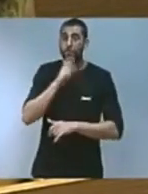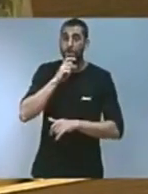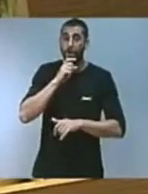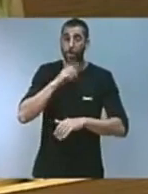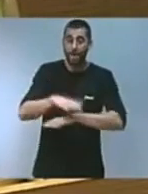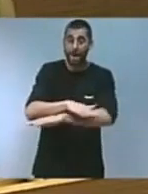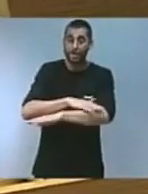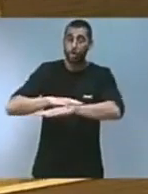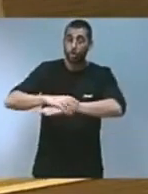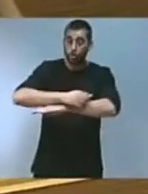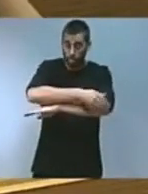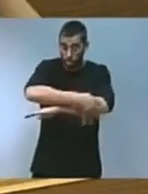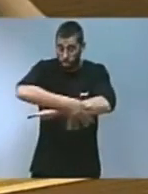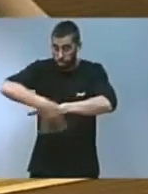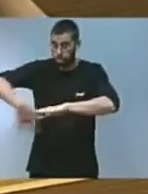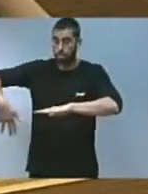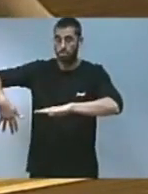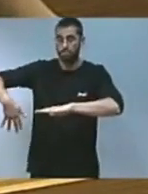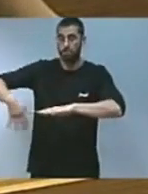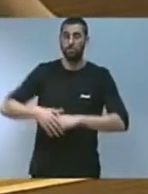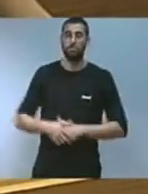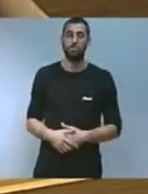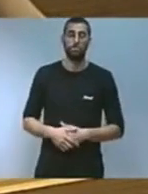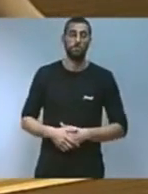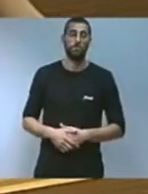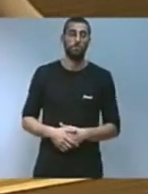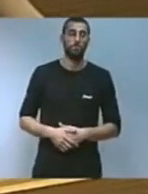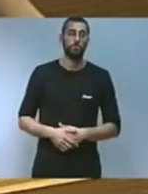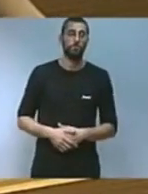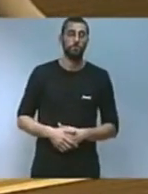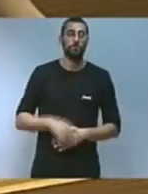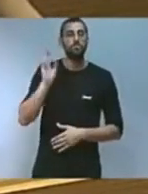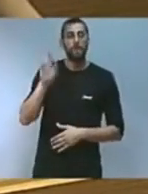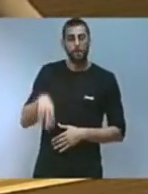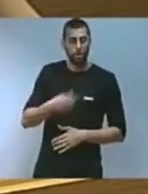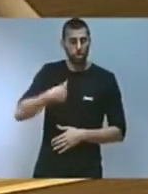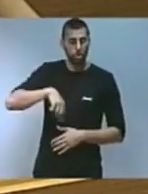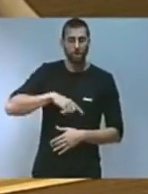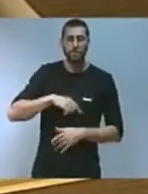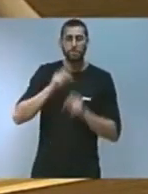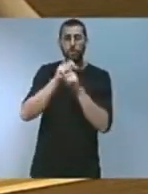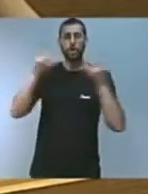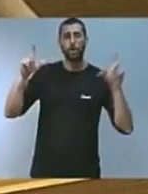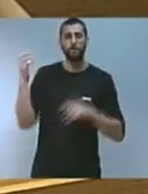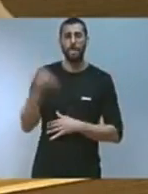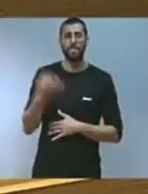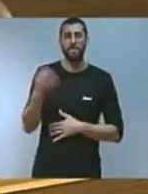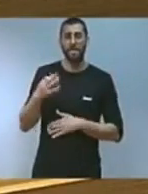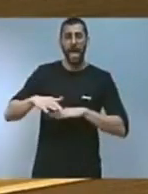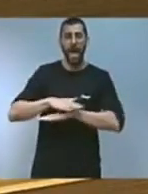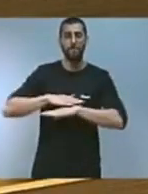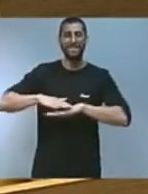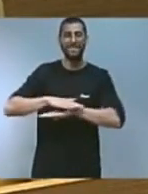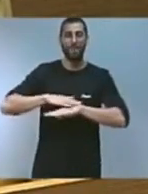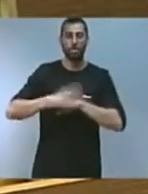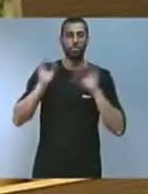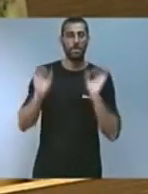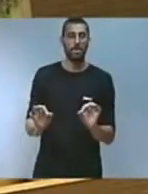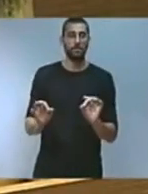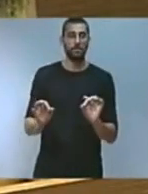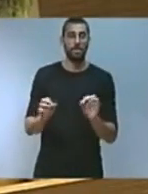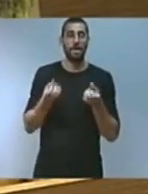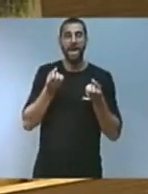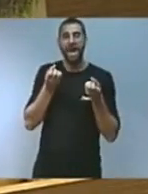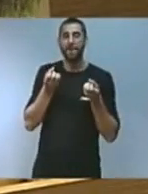Generalitat. Nosaltres haurem de ser també principals protagonistes com a administració de fet, dins de la declaració d'emergència